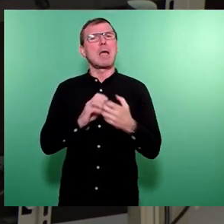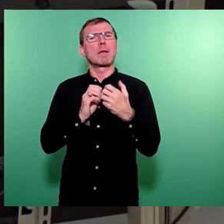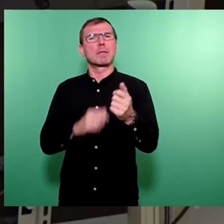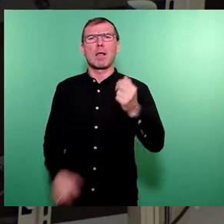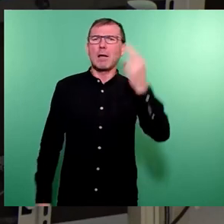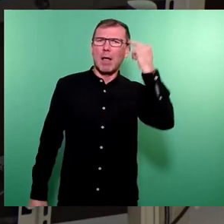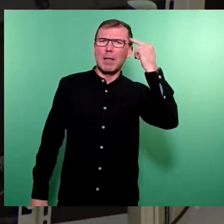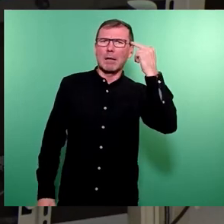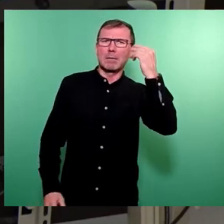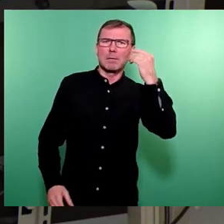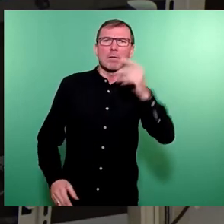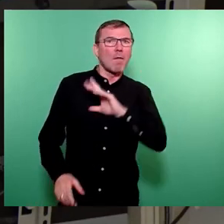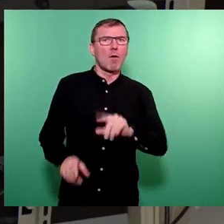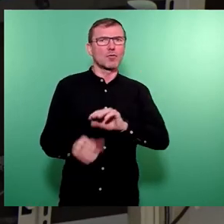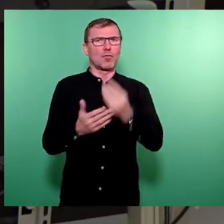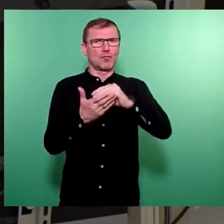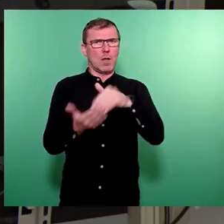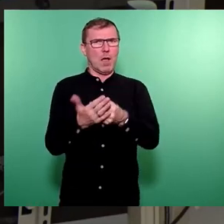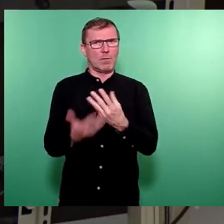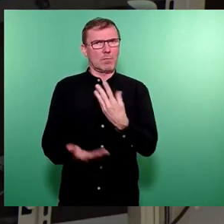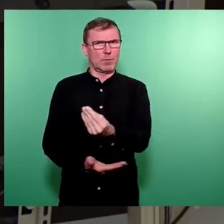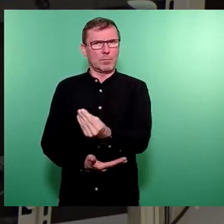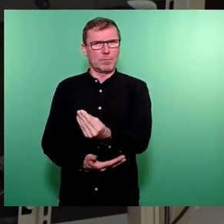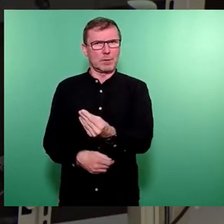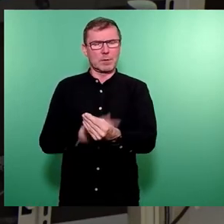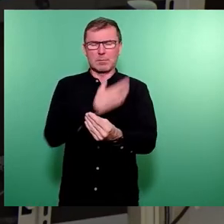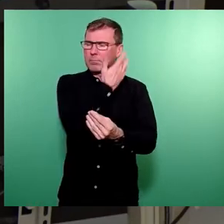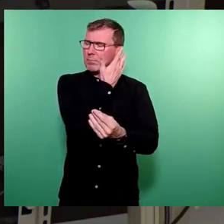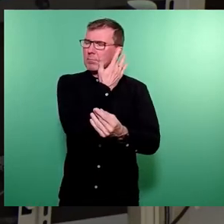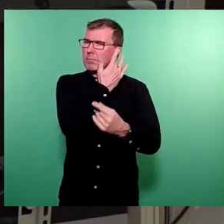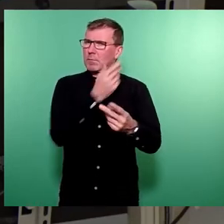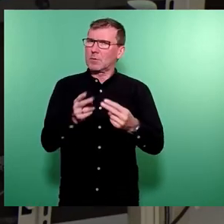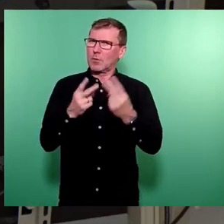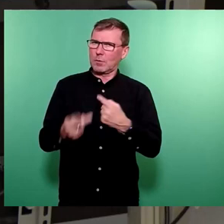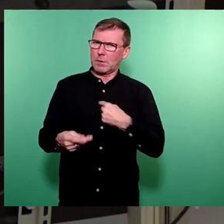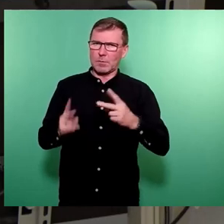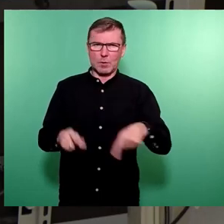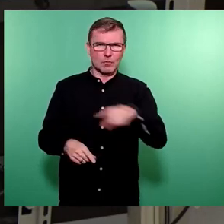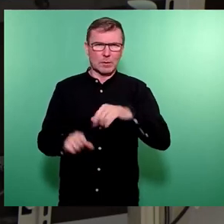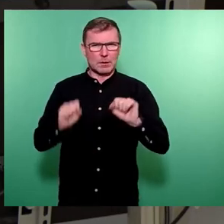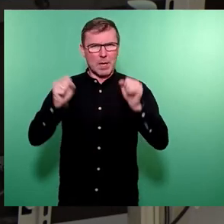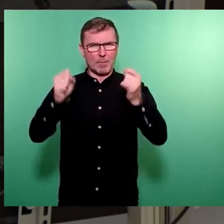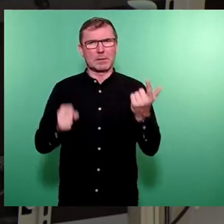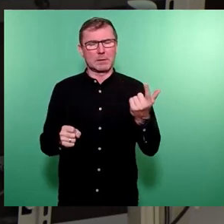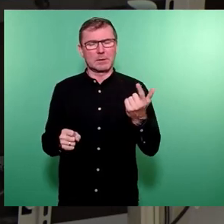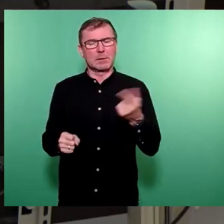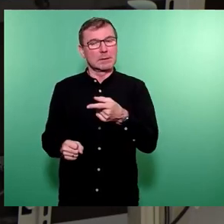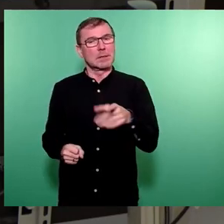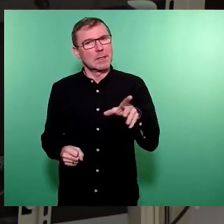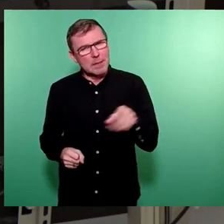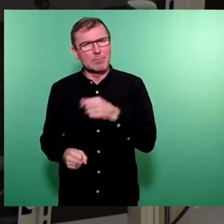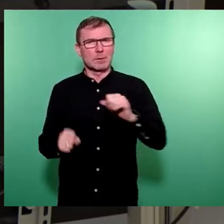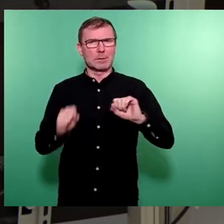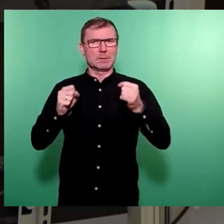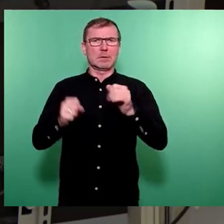spielen. Dass Sie das, was wir als Konzept gerade in der Stadt erarbeiten, auch mit erarbeiten,